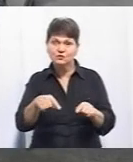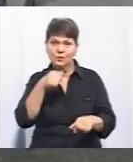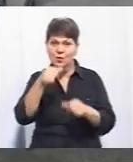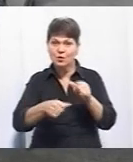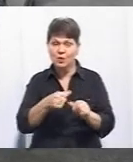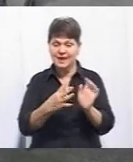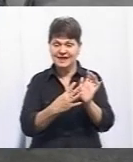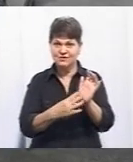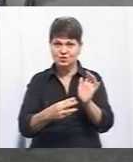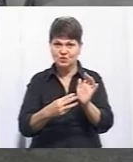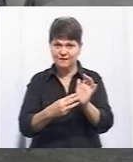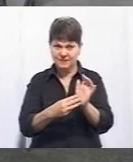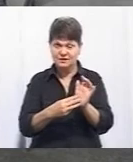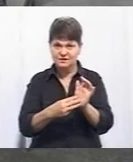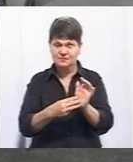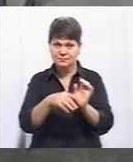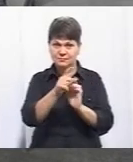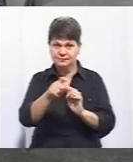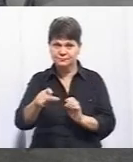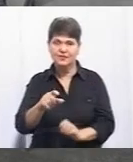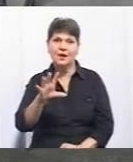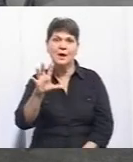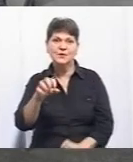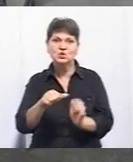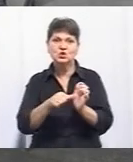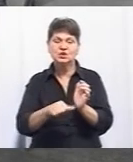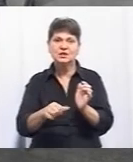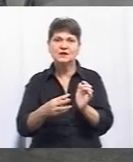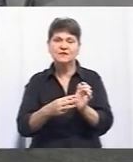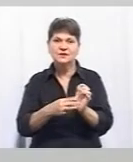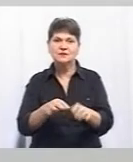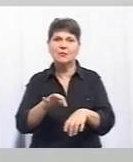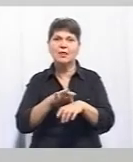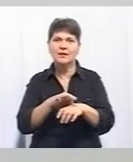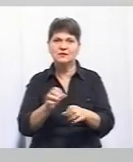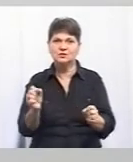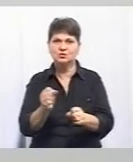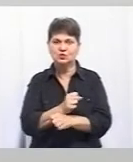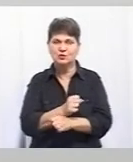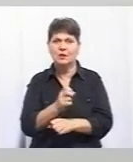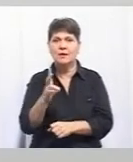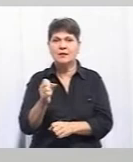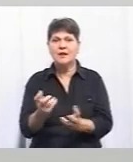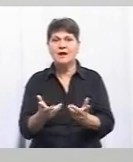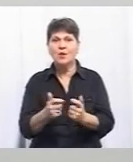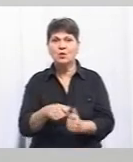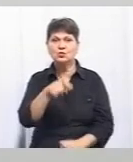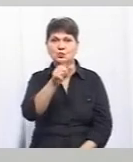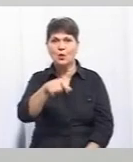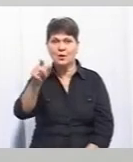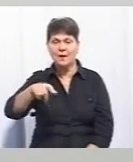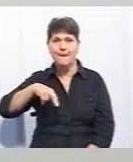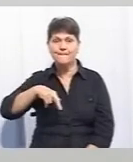98 учасників дорожнього руху та 568 отримало тілесне ушкодження. На рахунок пішоходів,